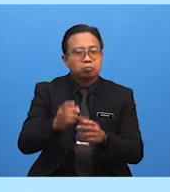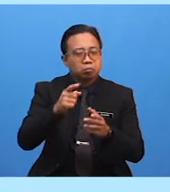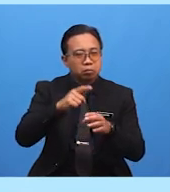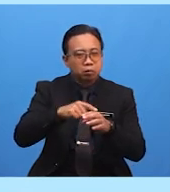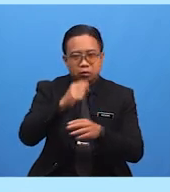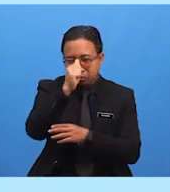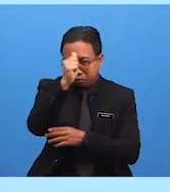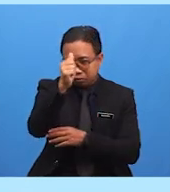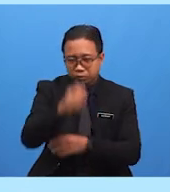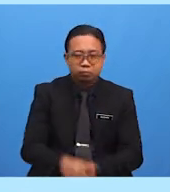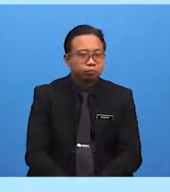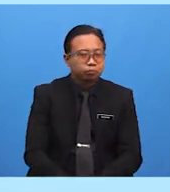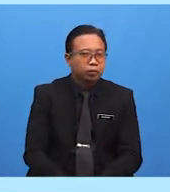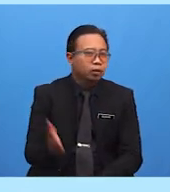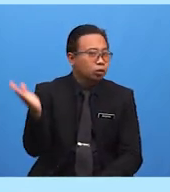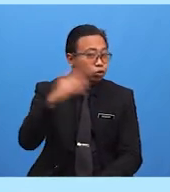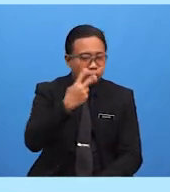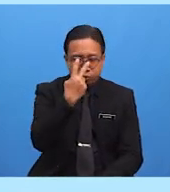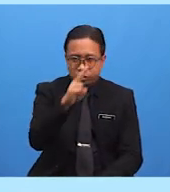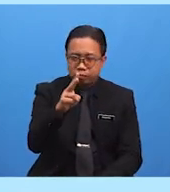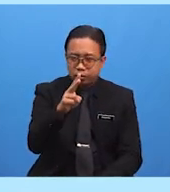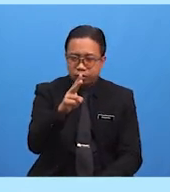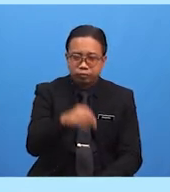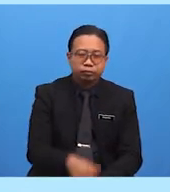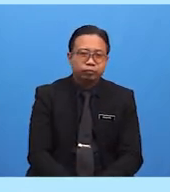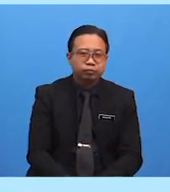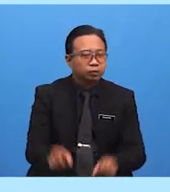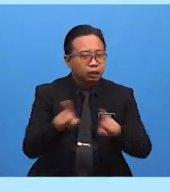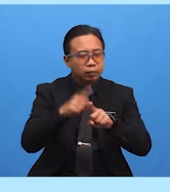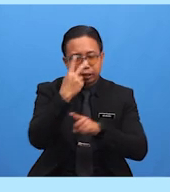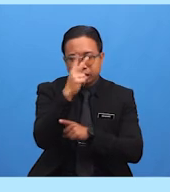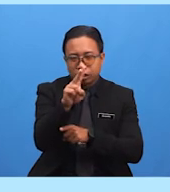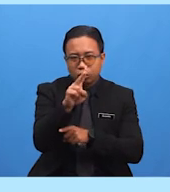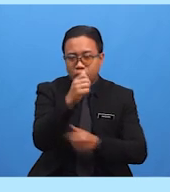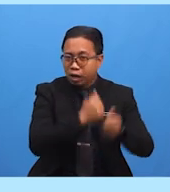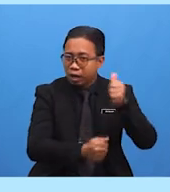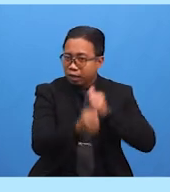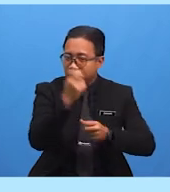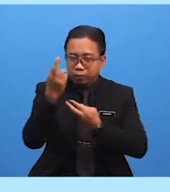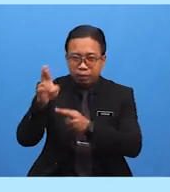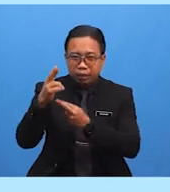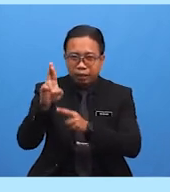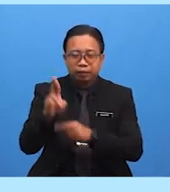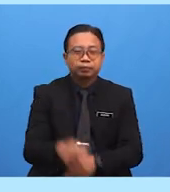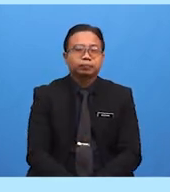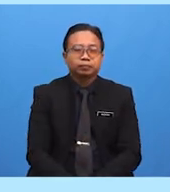Jom sama-sama kita perhatikan adab-adab Rehlah